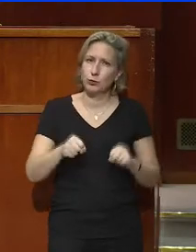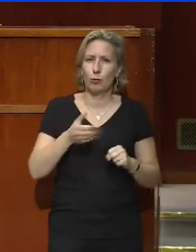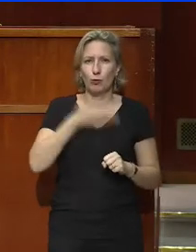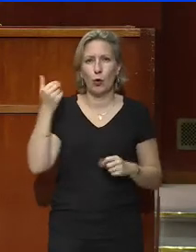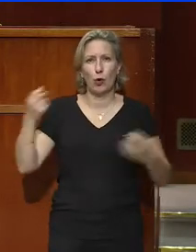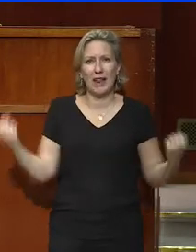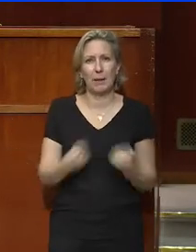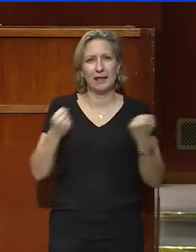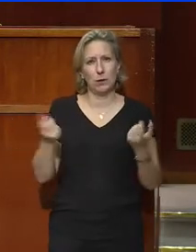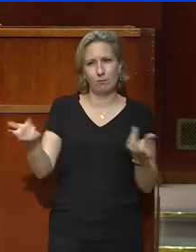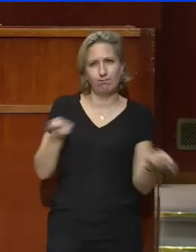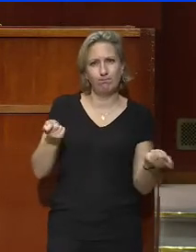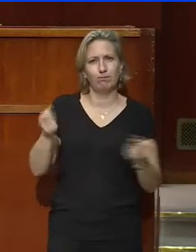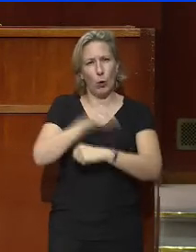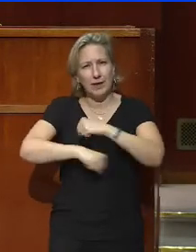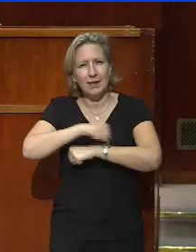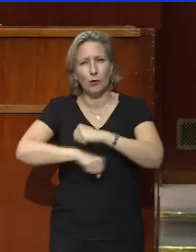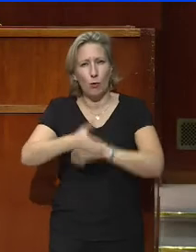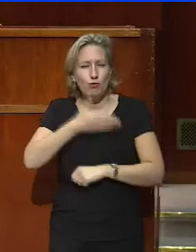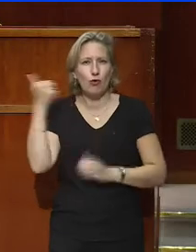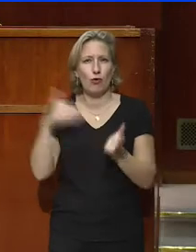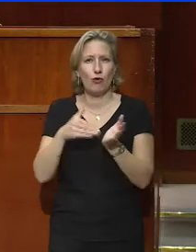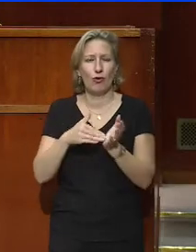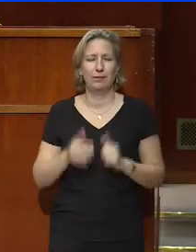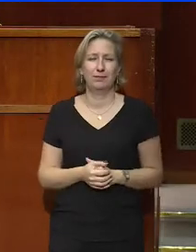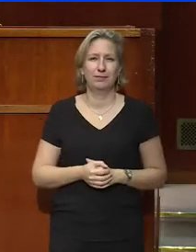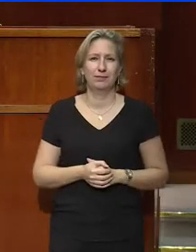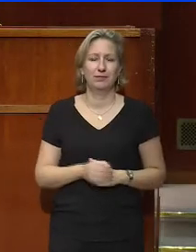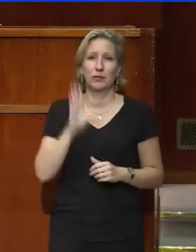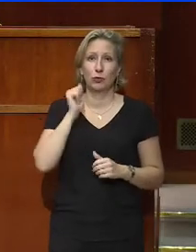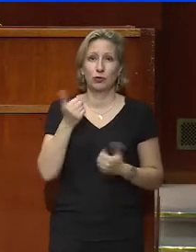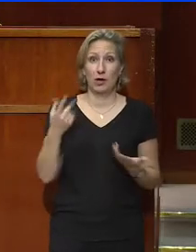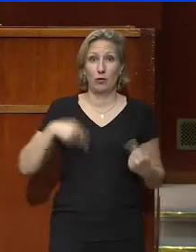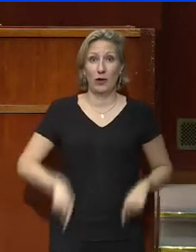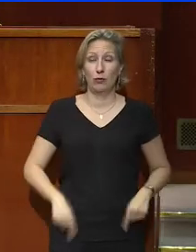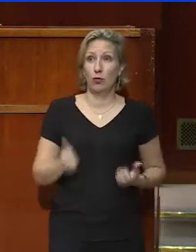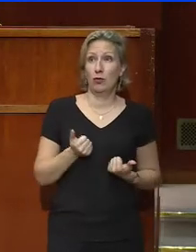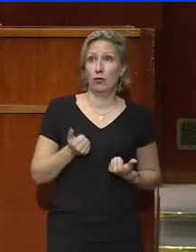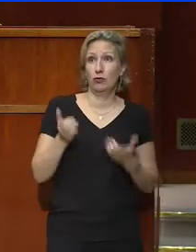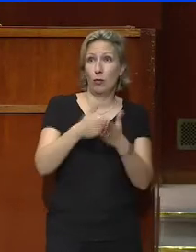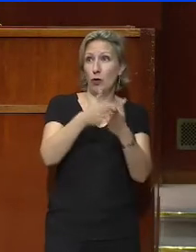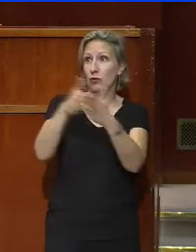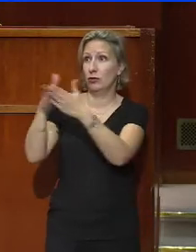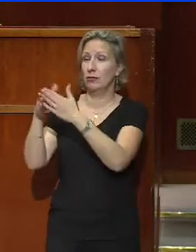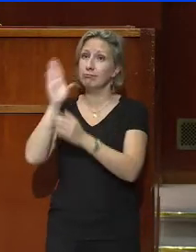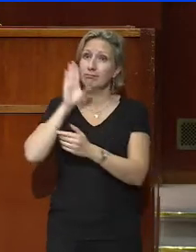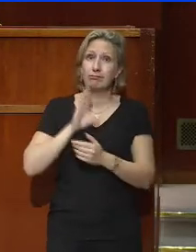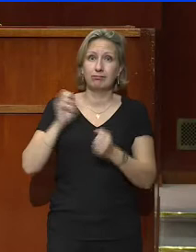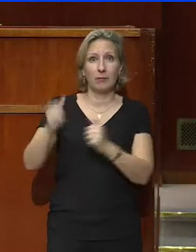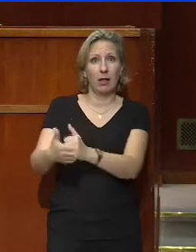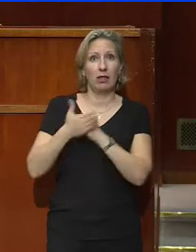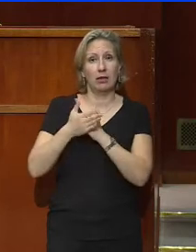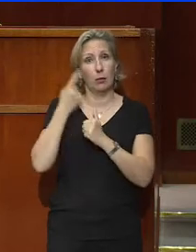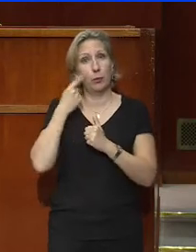organisée, peut-être même coordonnée. C'est pourquoi le gouvernement se tourne vers vous, pour l'aider à déterminer les